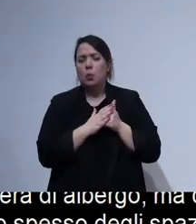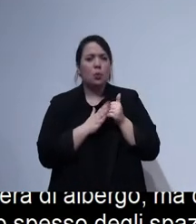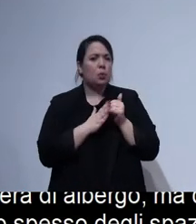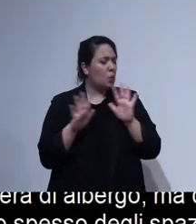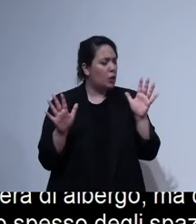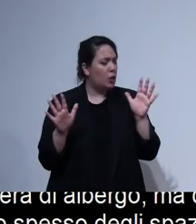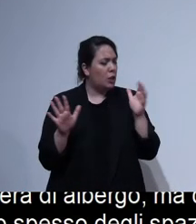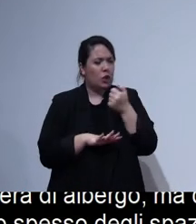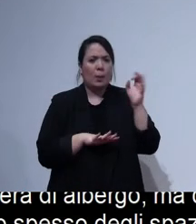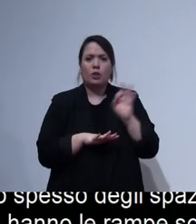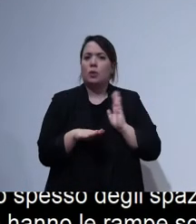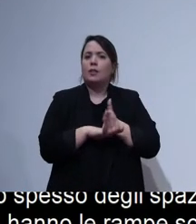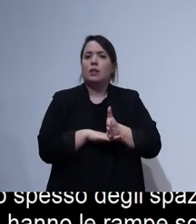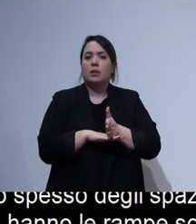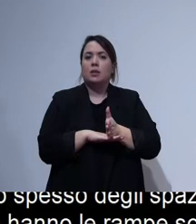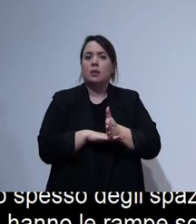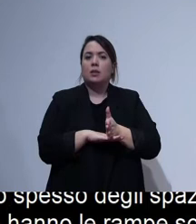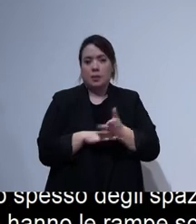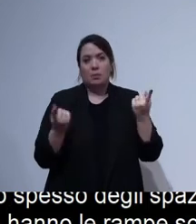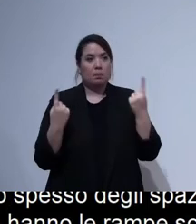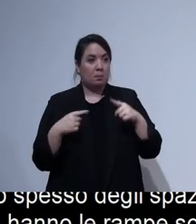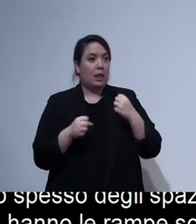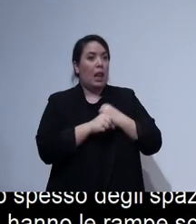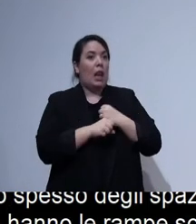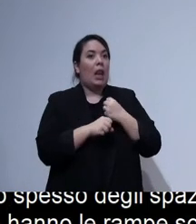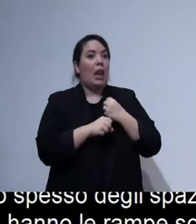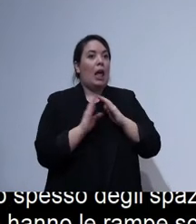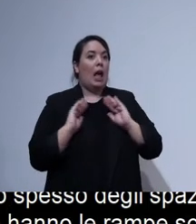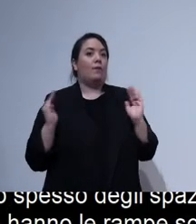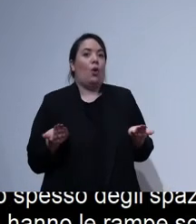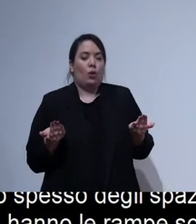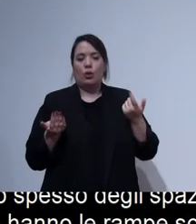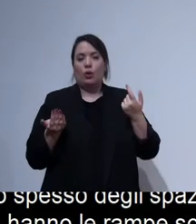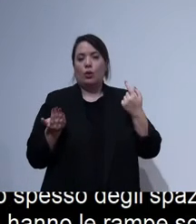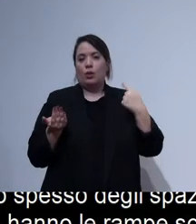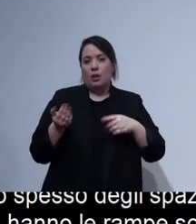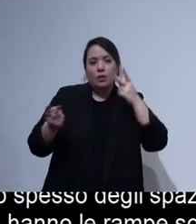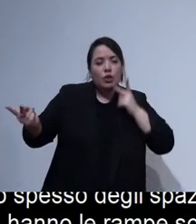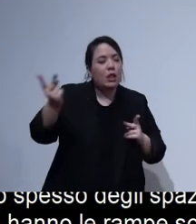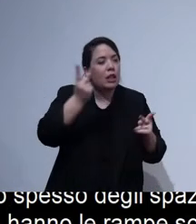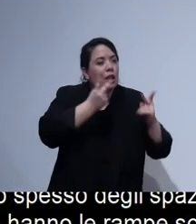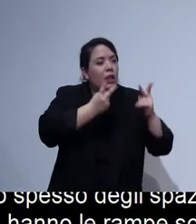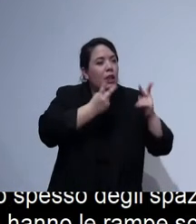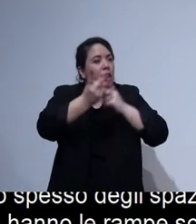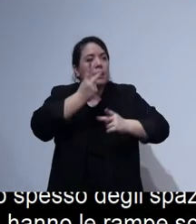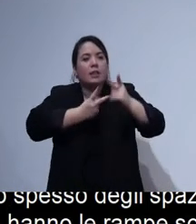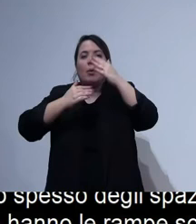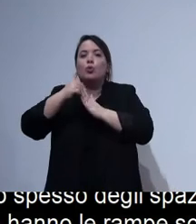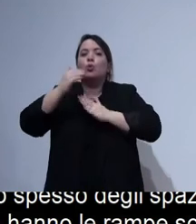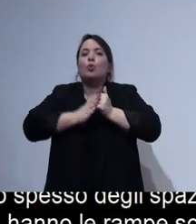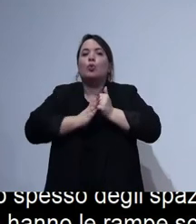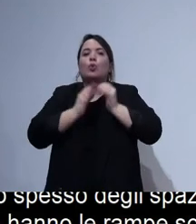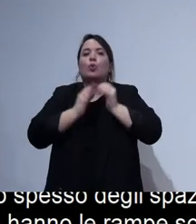accessibili. Quindi il nostro lavoro sostanzialmente è quello di andare a ricercare queste strutture e